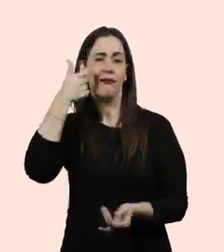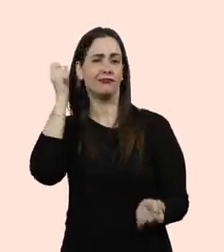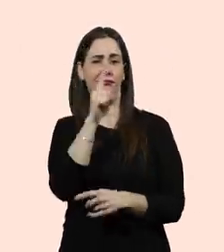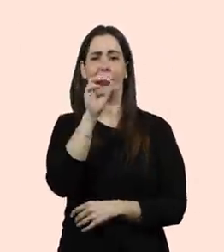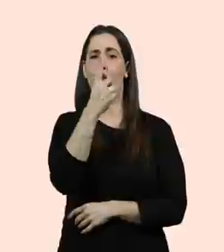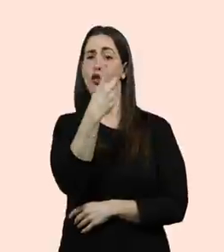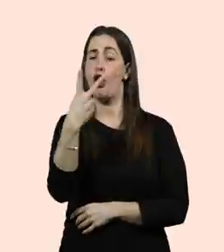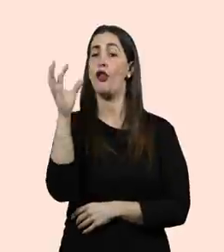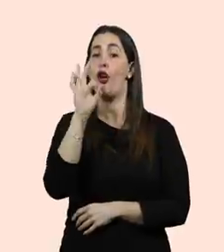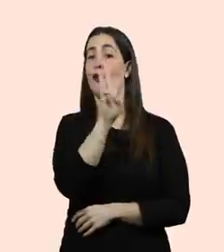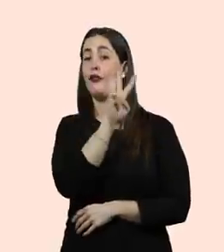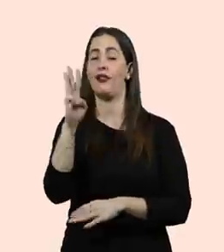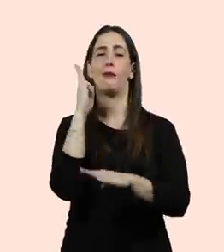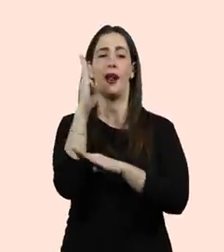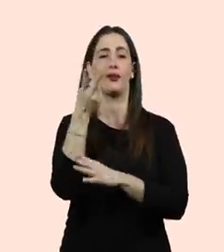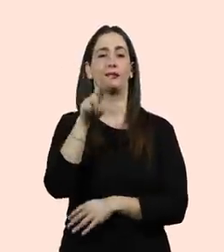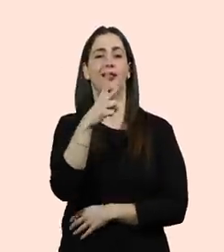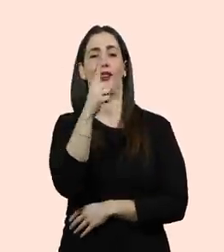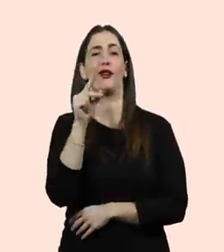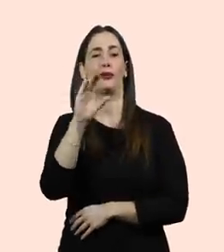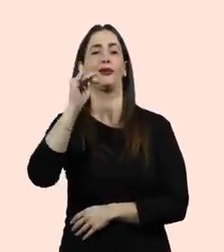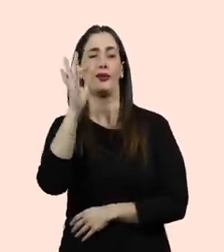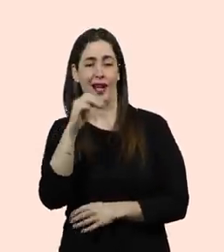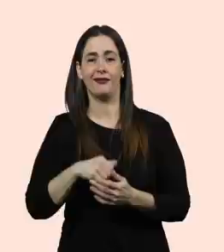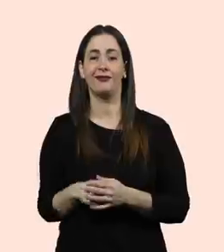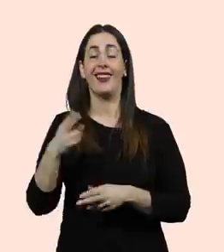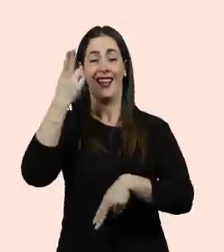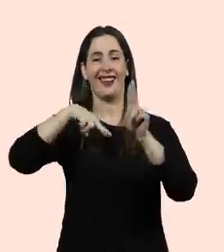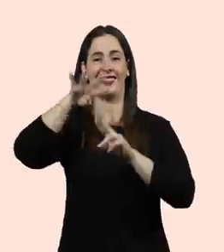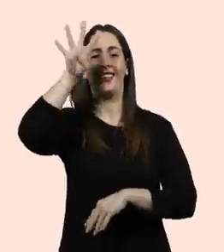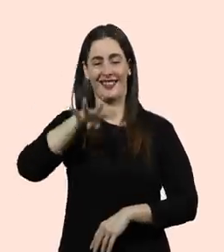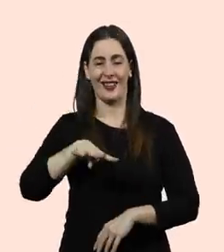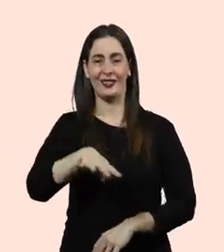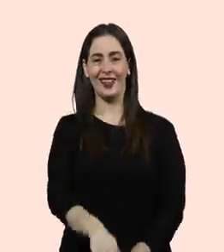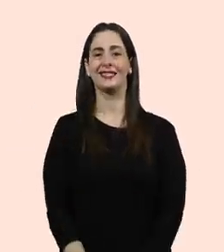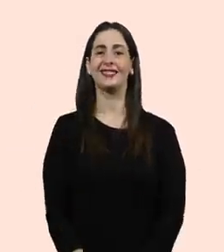un dret segur. Més informació al 012 o a parlament2021.cat. Generalitat de Catalunya. Gràcies.